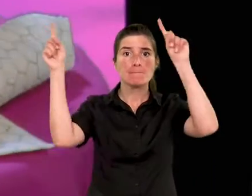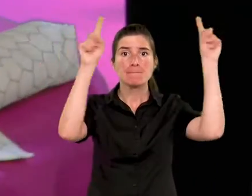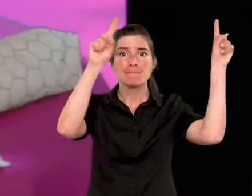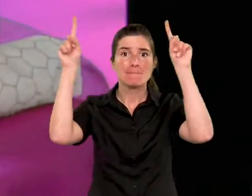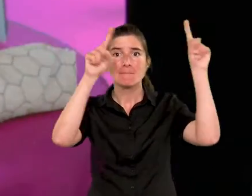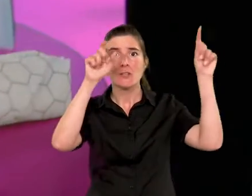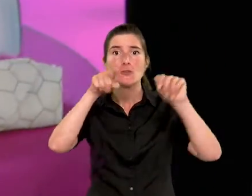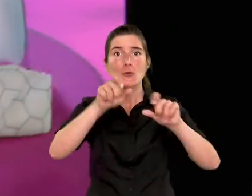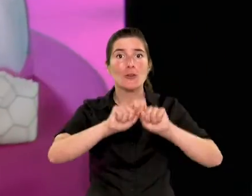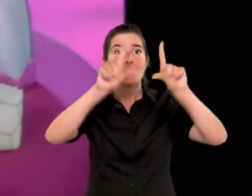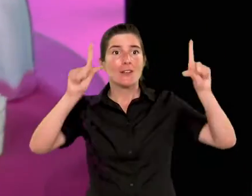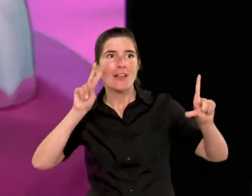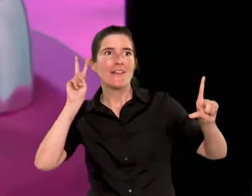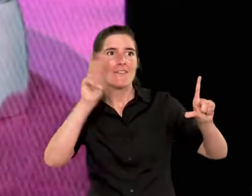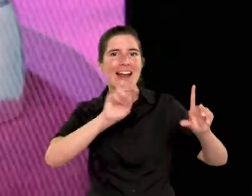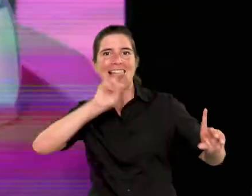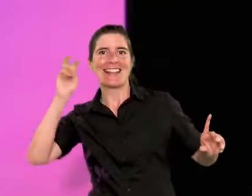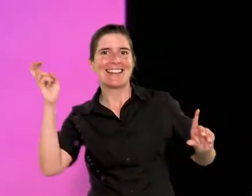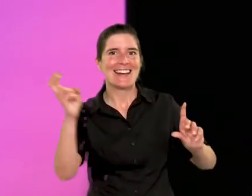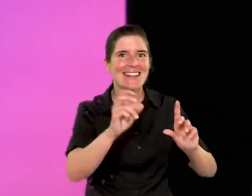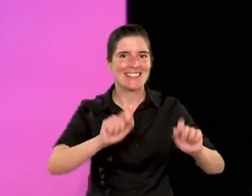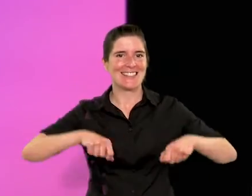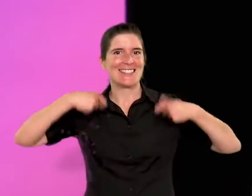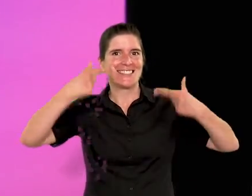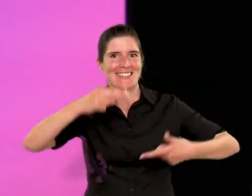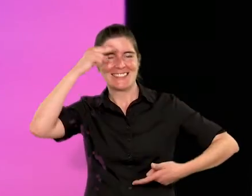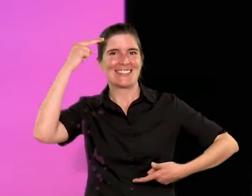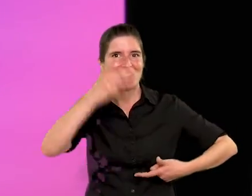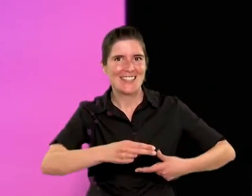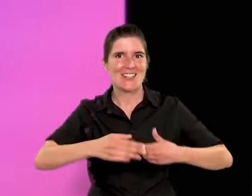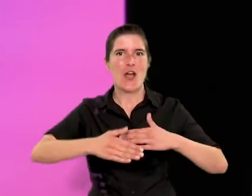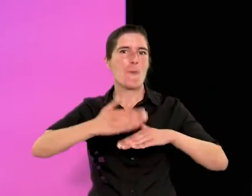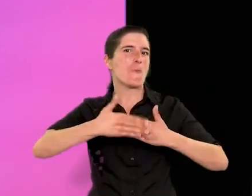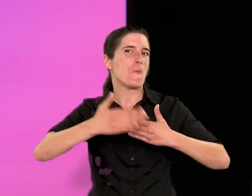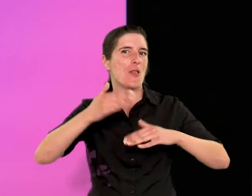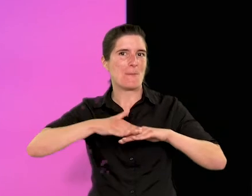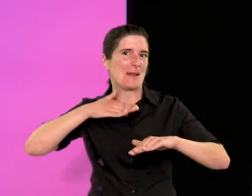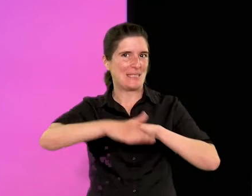sostenibles que mai no passen de moda Passa del plàstic!